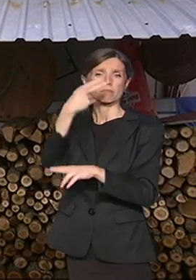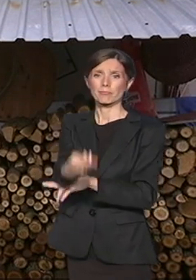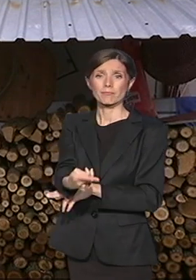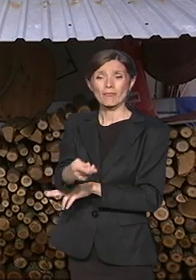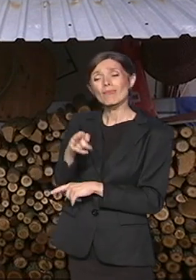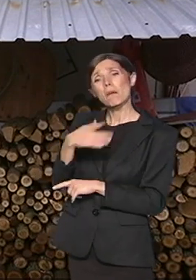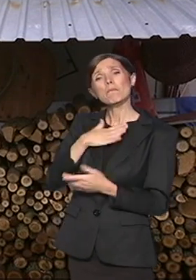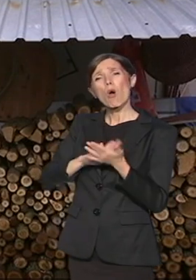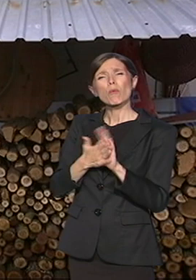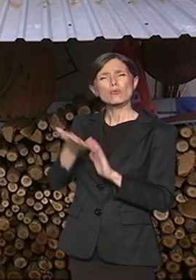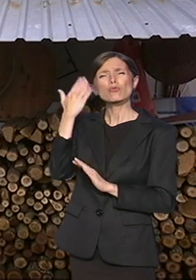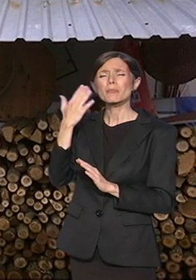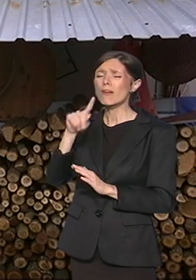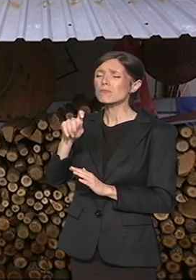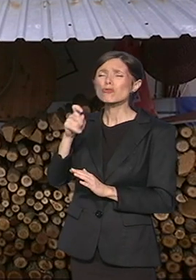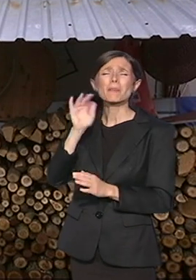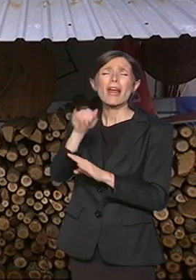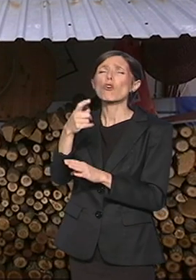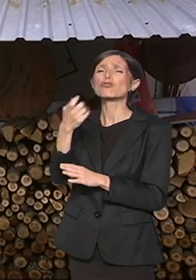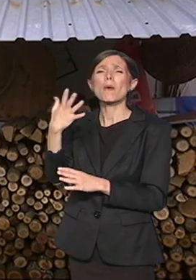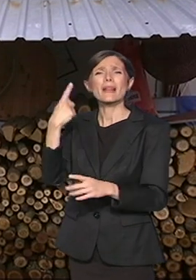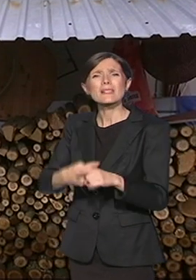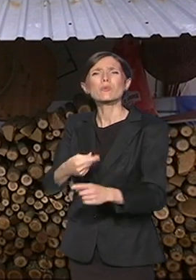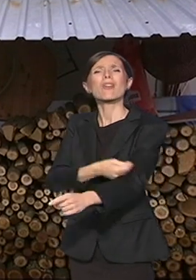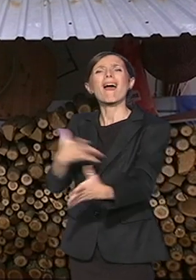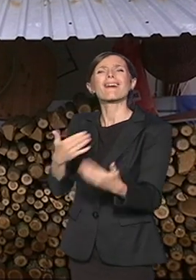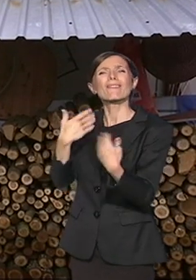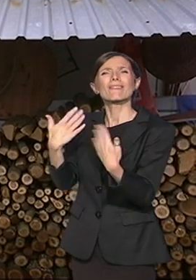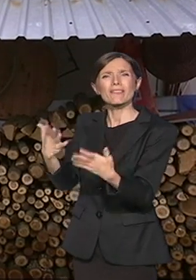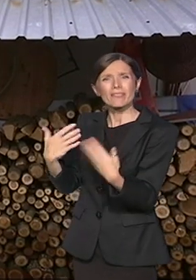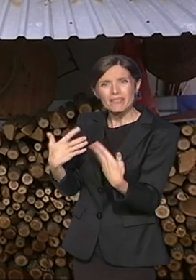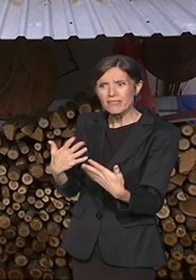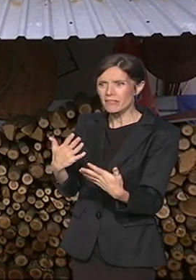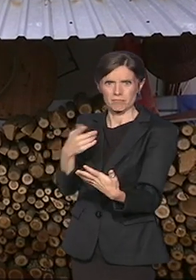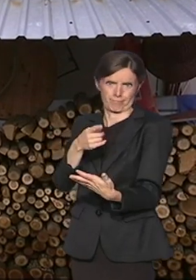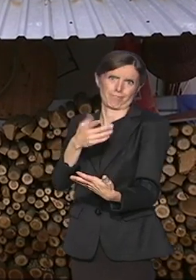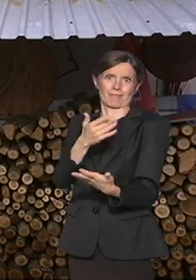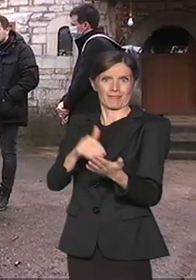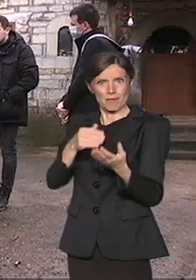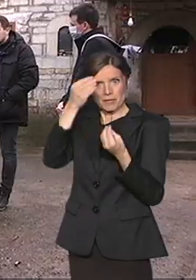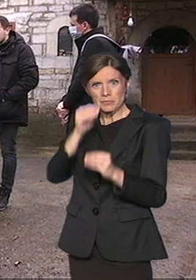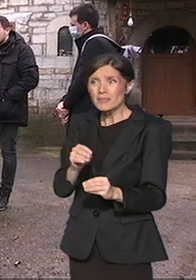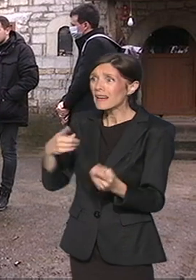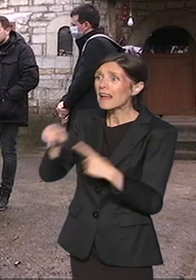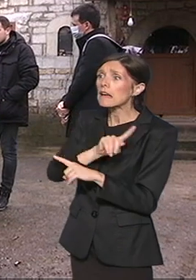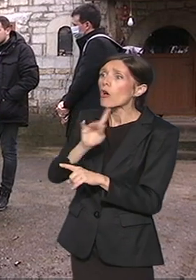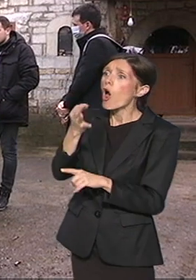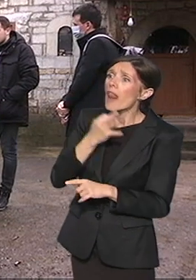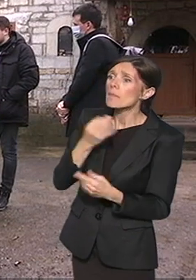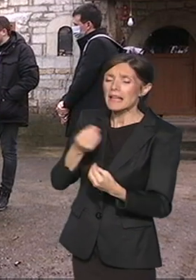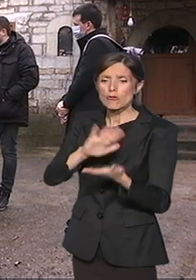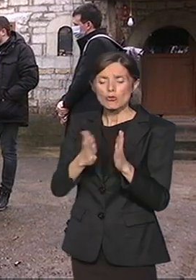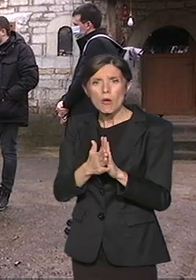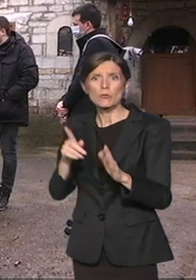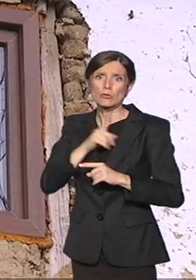davac krvi preko sto pedeset. Niko nikad ništa nije me pitao da li mi treba nešto ili nešto. Nikad, nikad. Evo, nekada